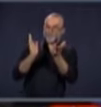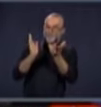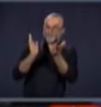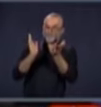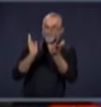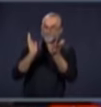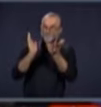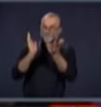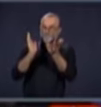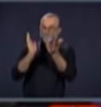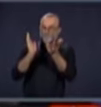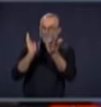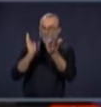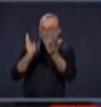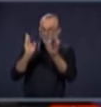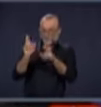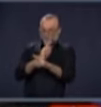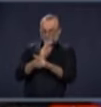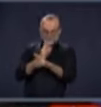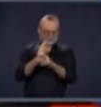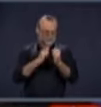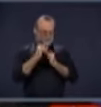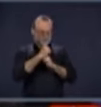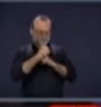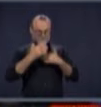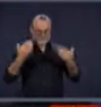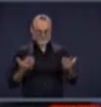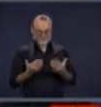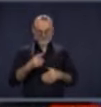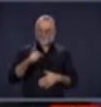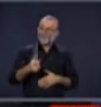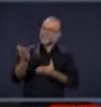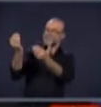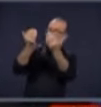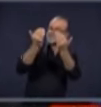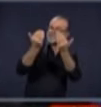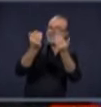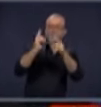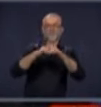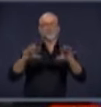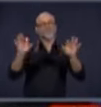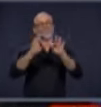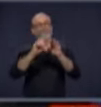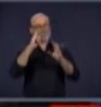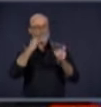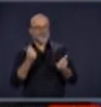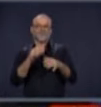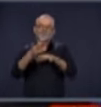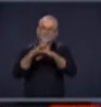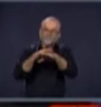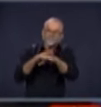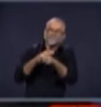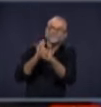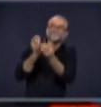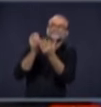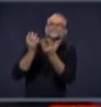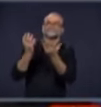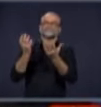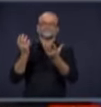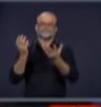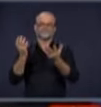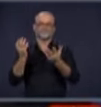utiliser nos infrastructures touristiques ici au Québec. Il faudra y aller graduellement, sans doute,